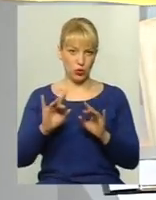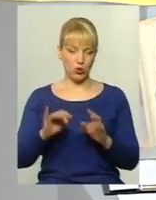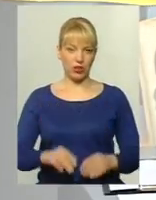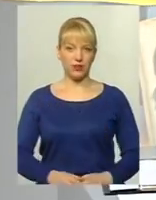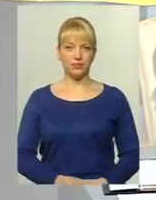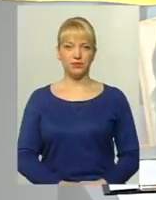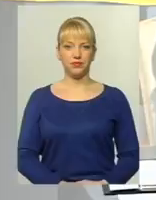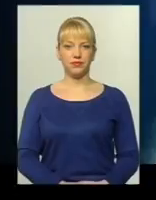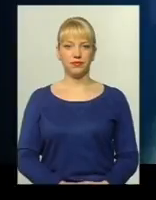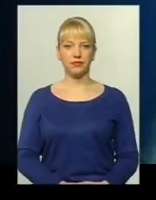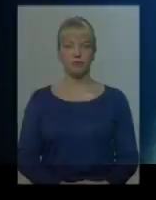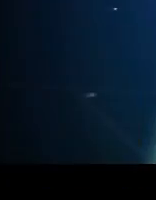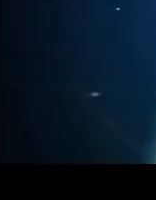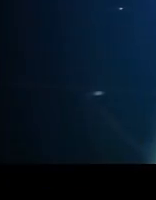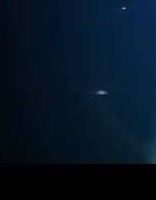розмову у студії